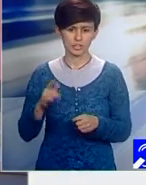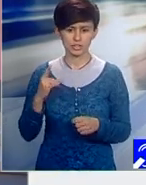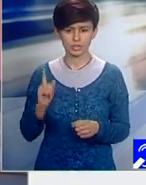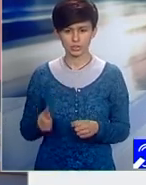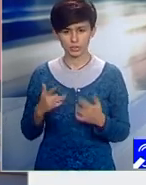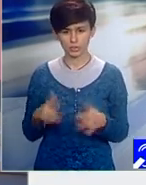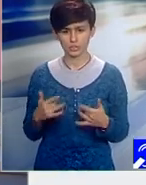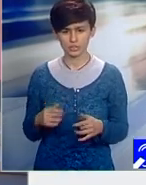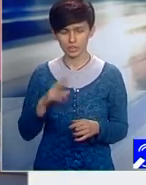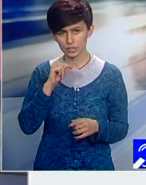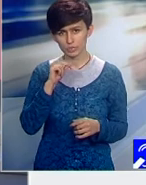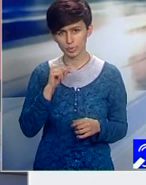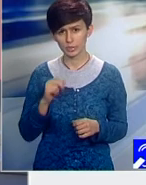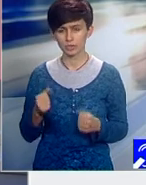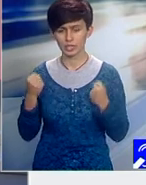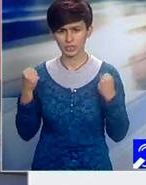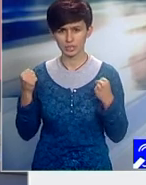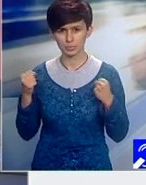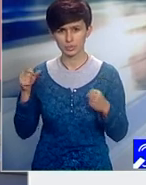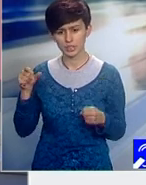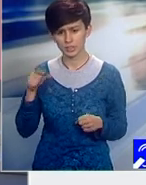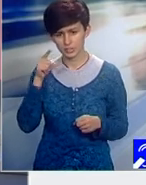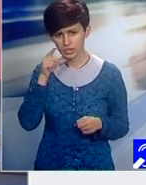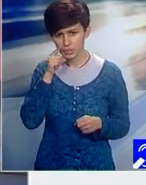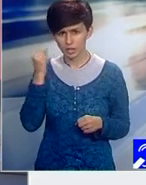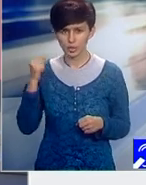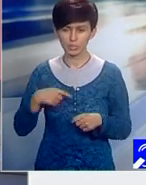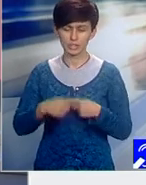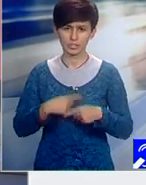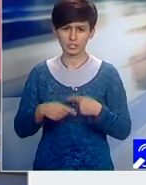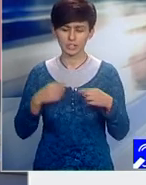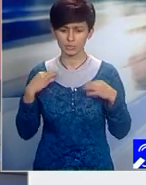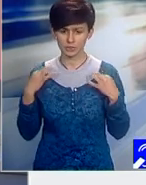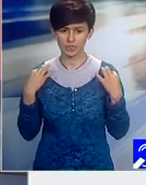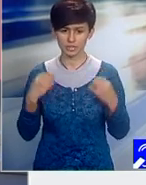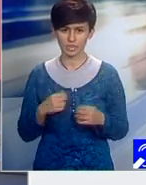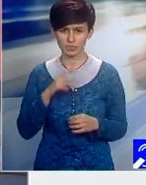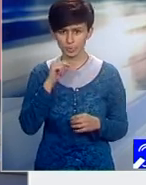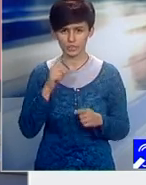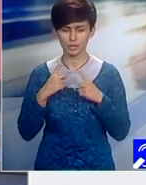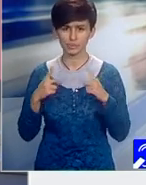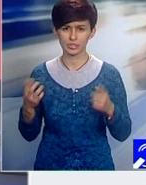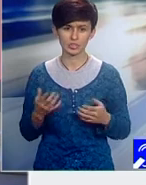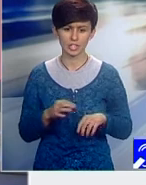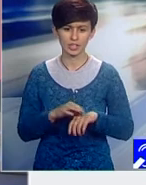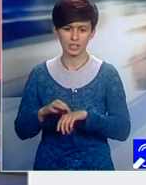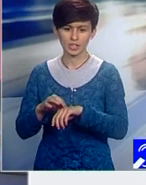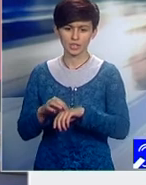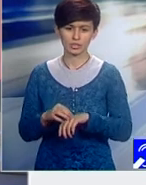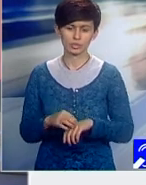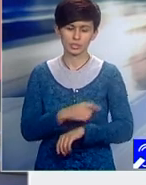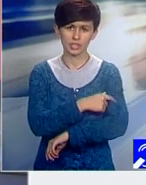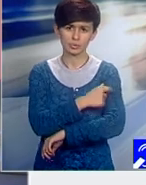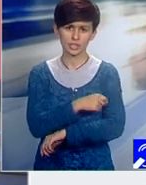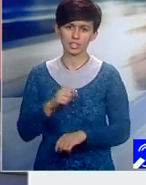Vorbim despre cei mai puternici și influenți oameni din sistemul sanitar. Vorbim despre profesori consacrați care conduc clinici de 20 de 15 ani.